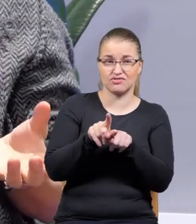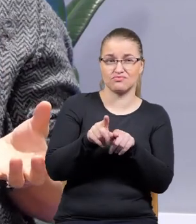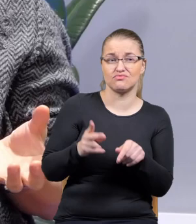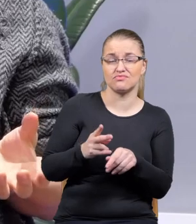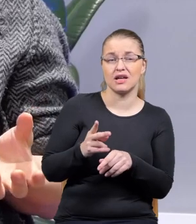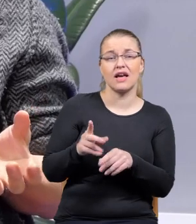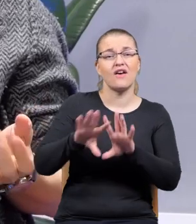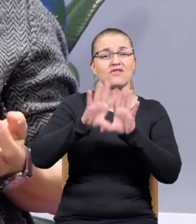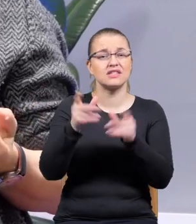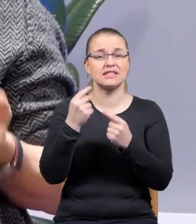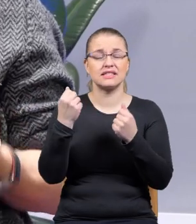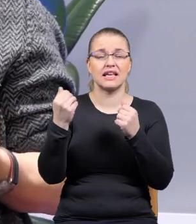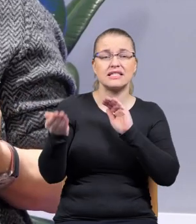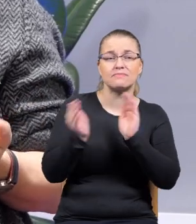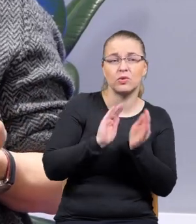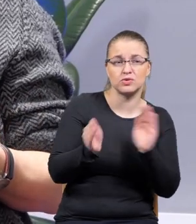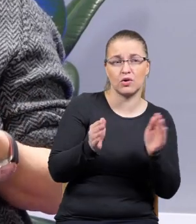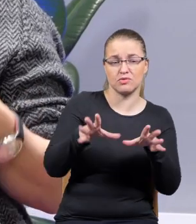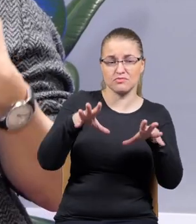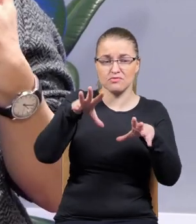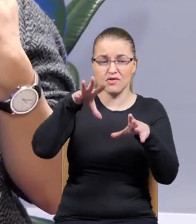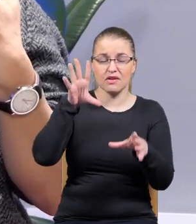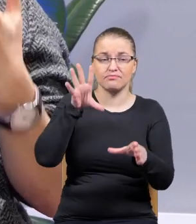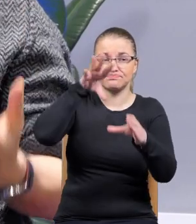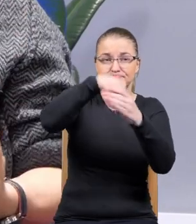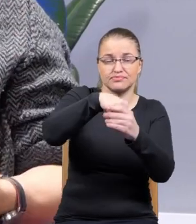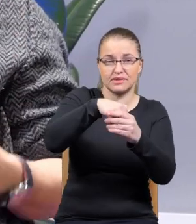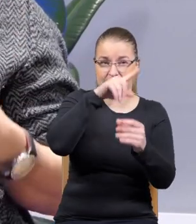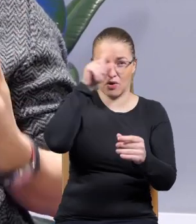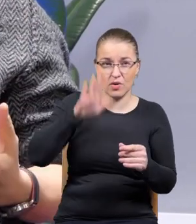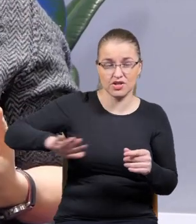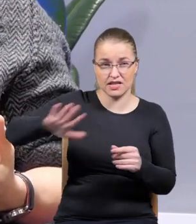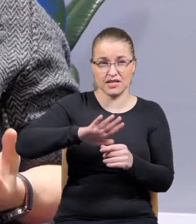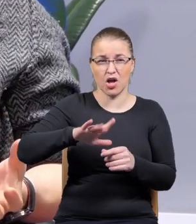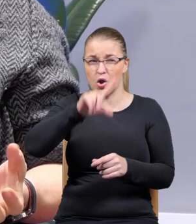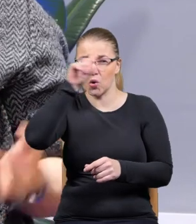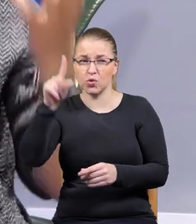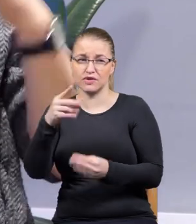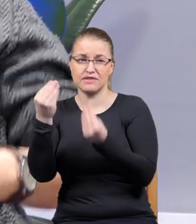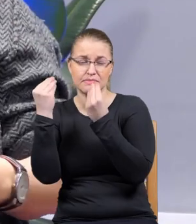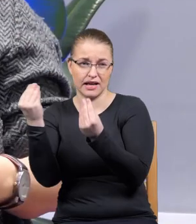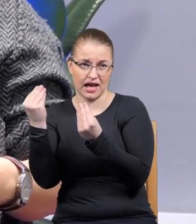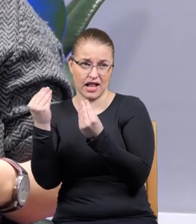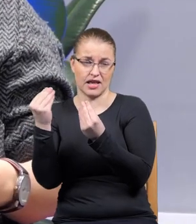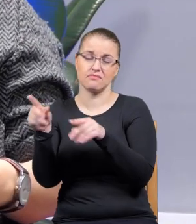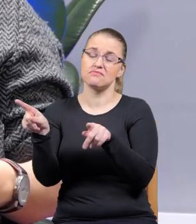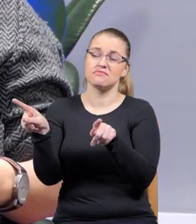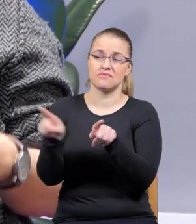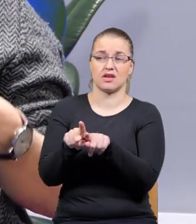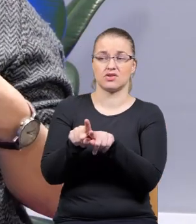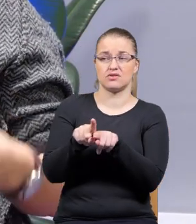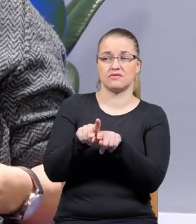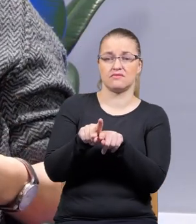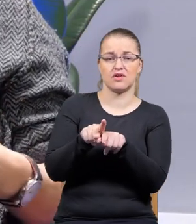sposoby asymilacji i ludzie, którzy jednocześnie są ofiarni i wspaniali i jednocześnie dokonują